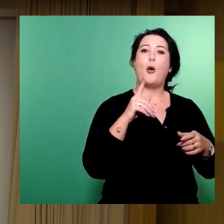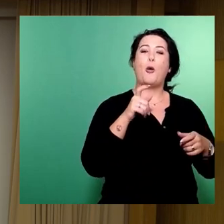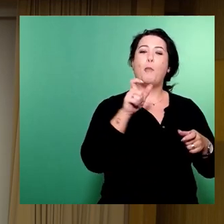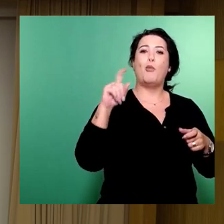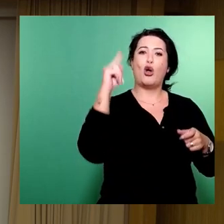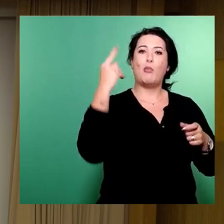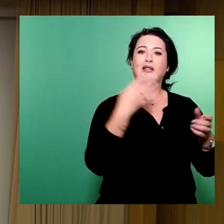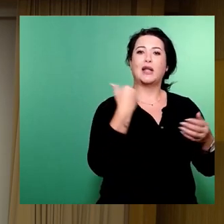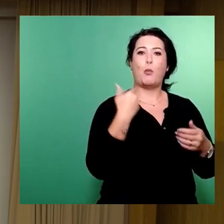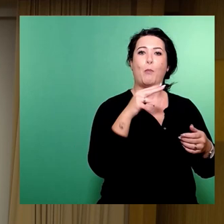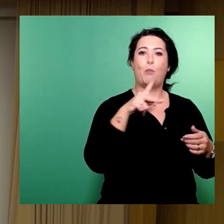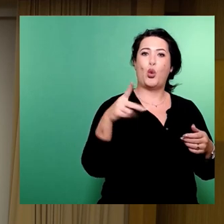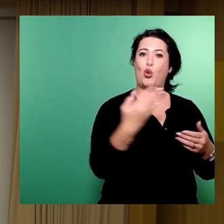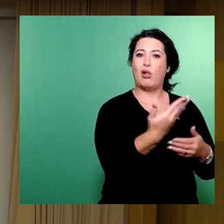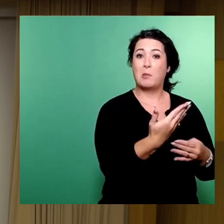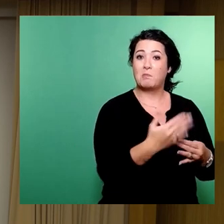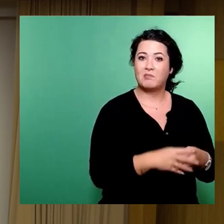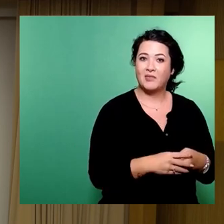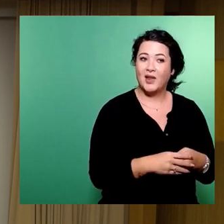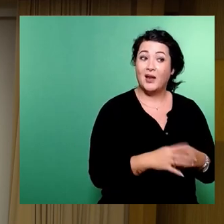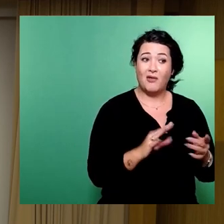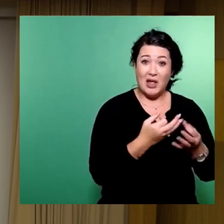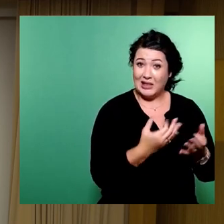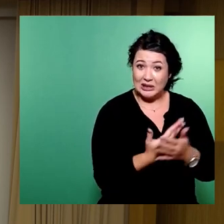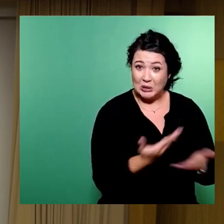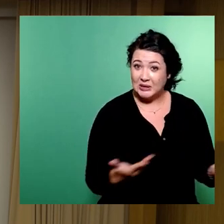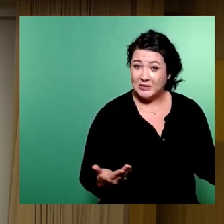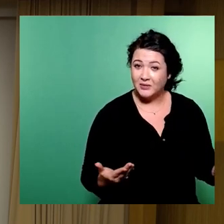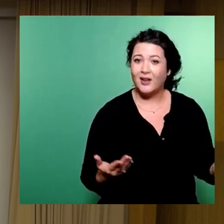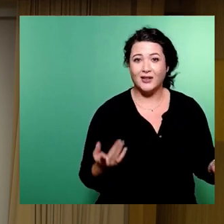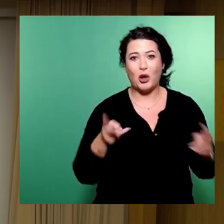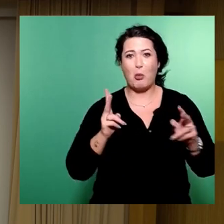Da gibt es nichts Neues. Weihnachtsmann kann auch mit der Rute kommen.